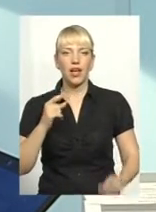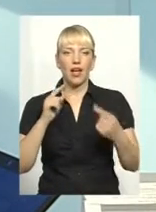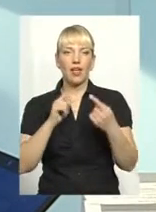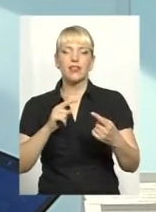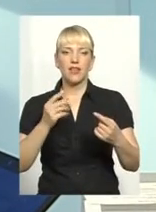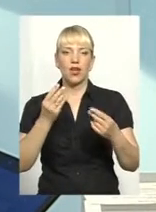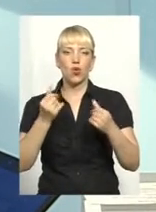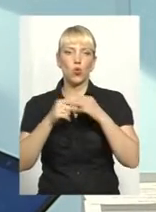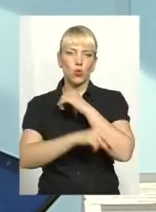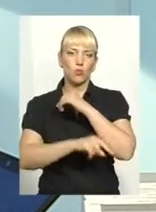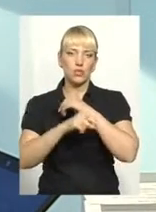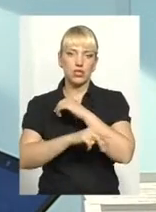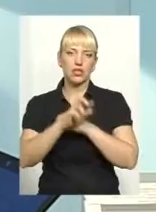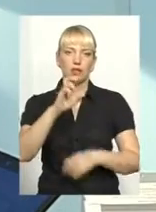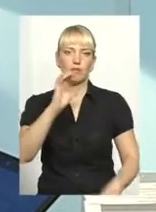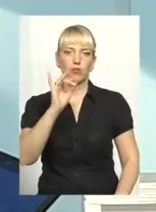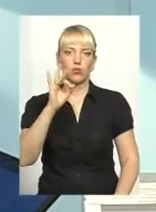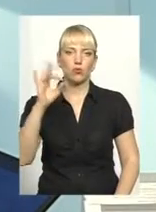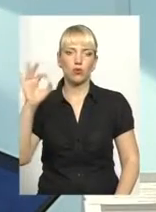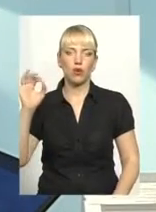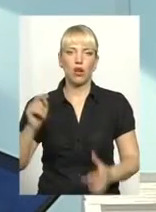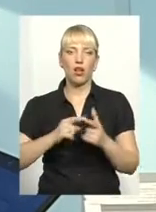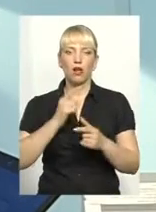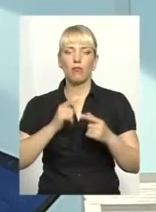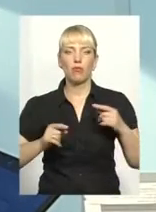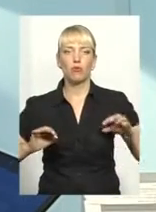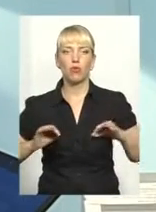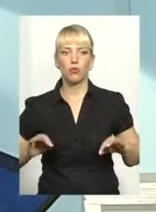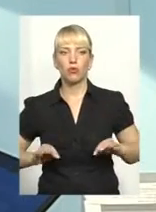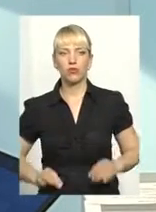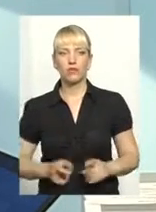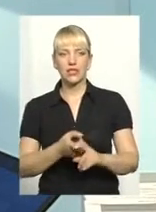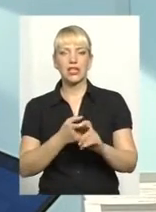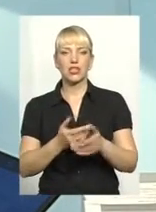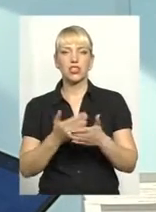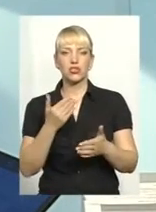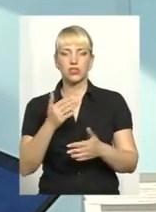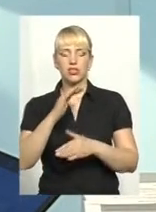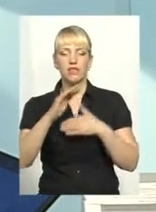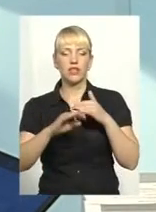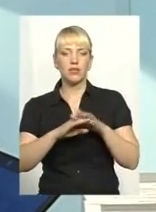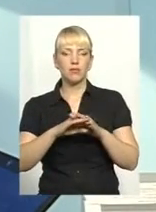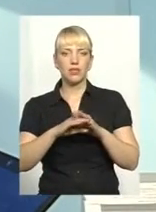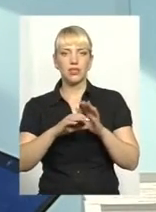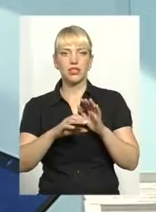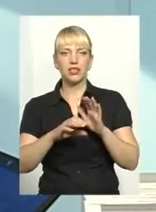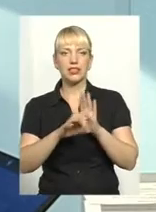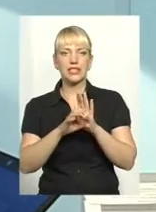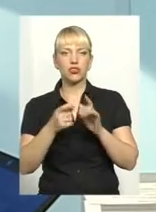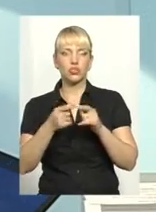антикорупційного бюро, або до прокуратури. Тобто, залежності від підслідності, ми будемо їм надавати